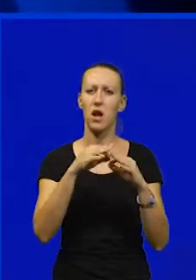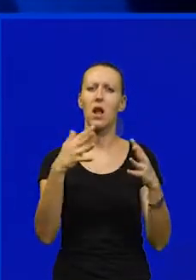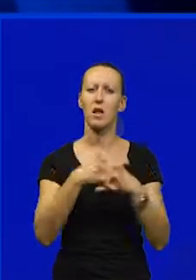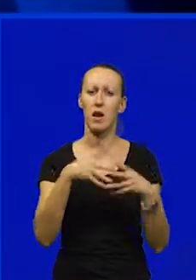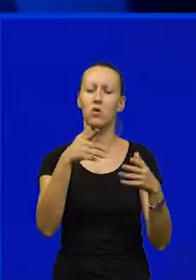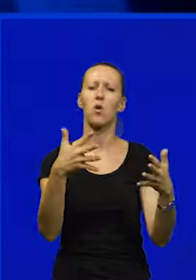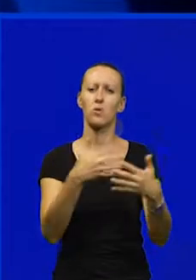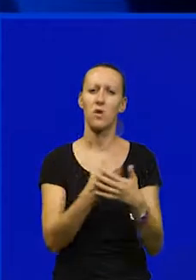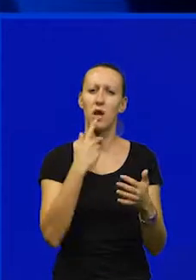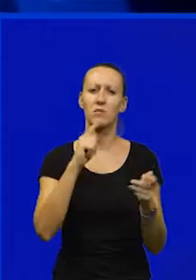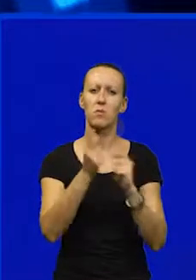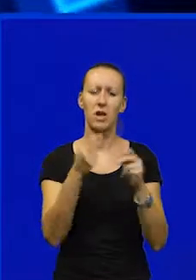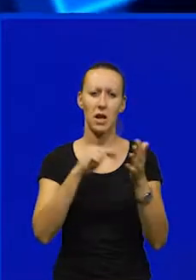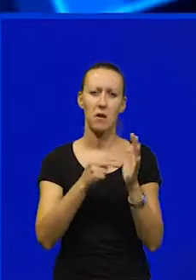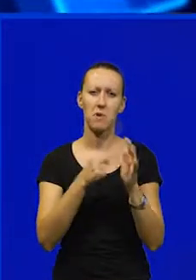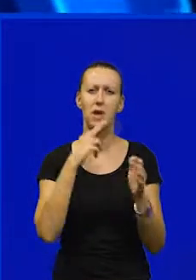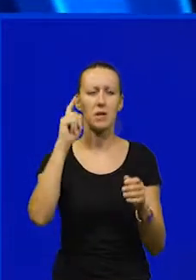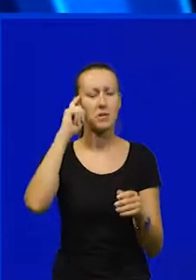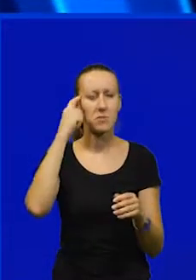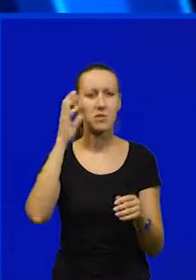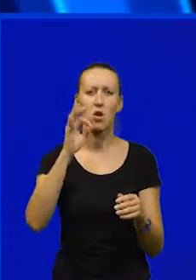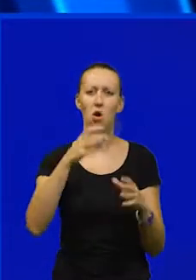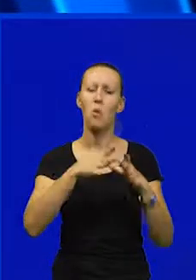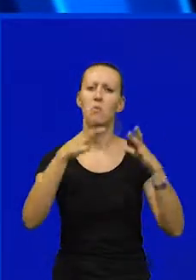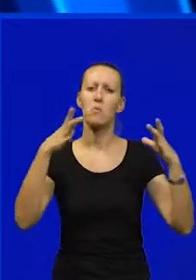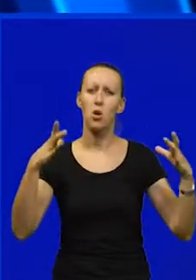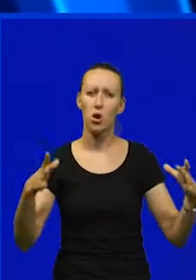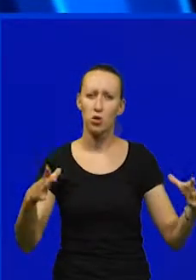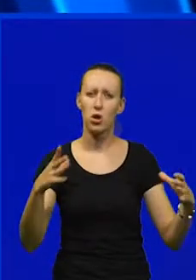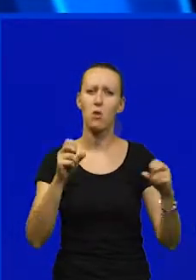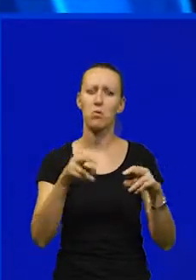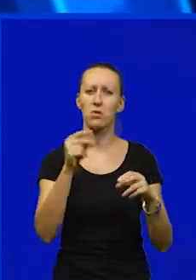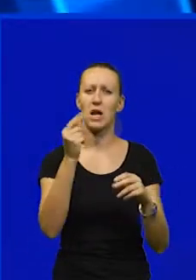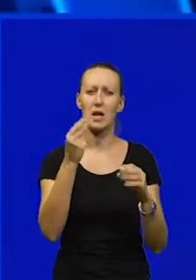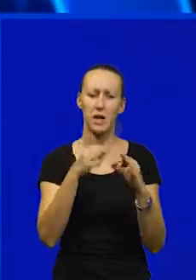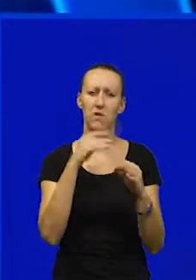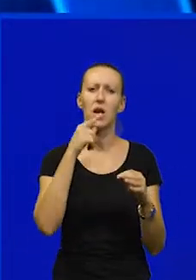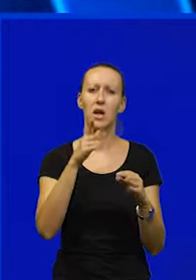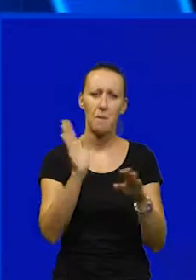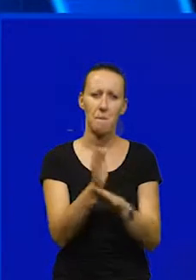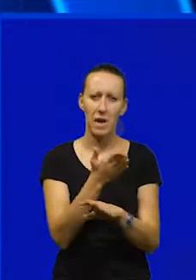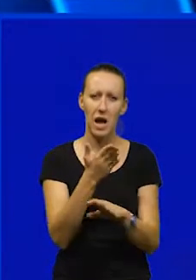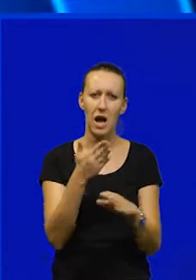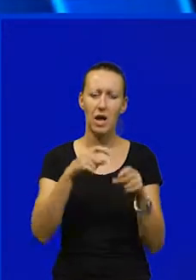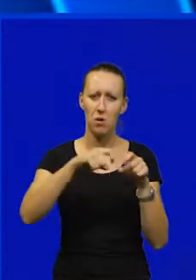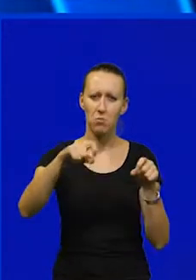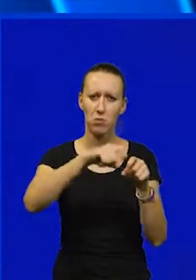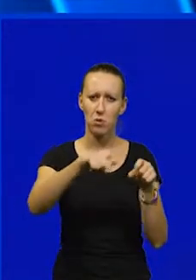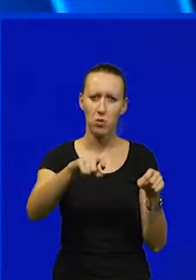to usvojio. Kad smo mijenjali plan i razmišljali o proširenju pulske rive i uklanjanju pruge